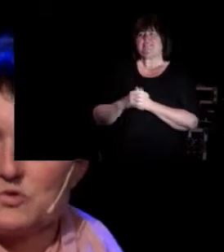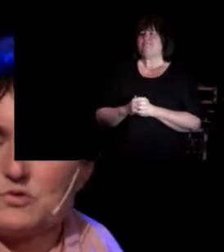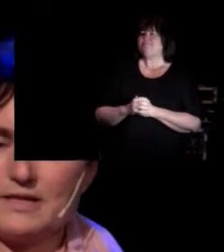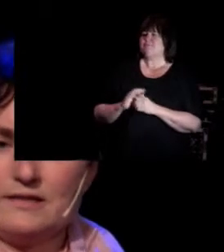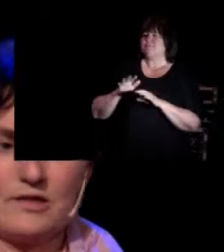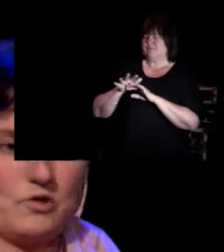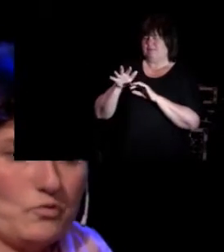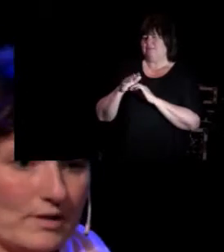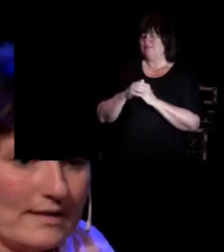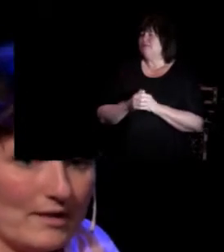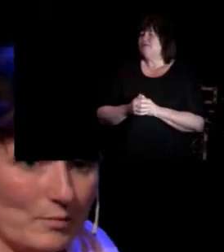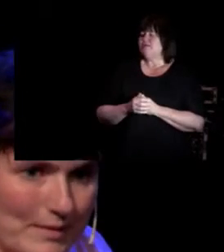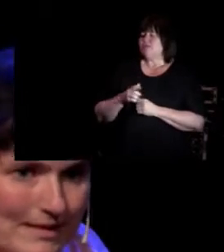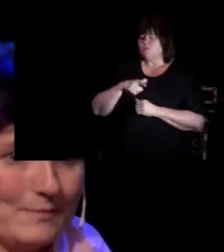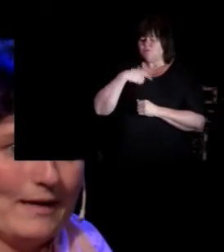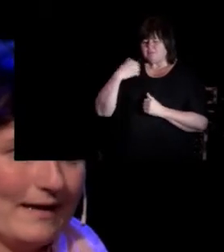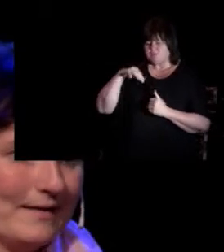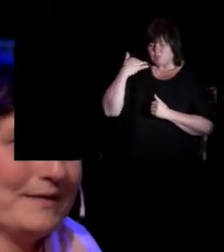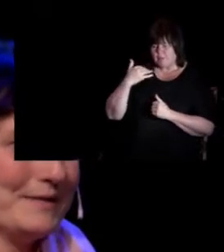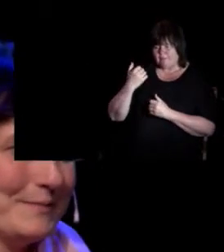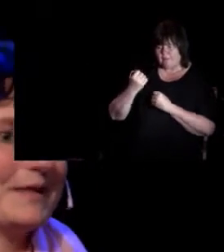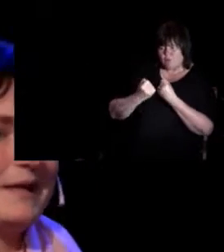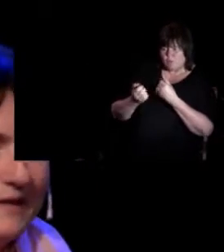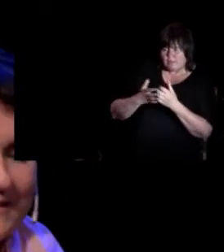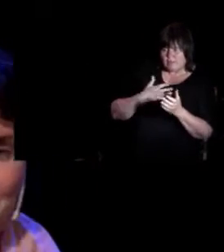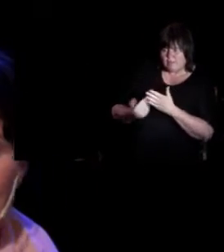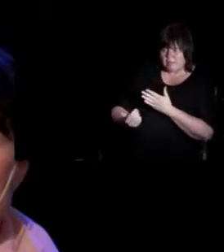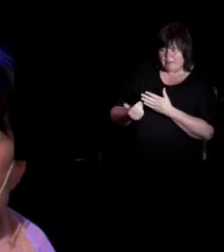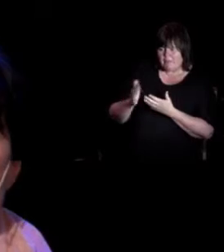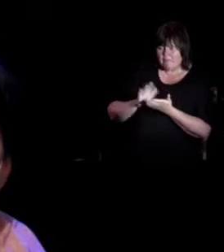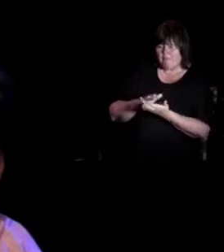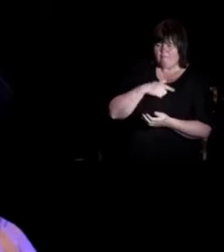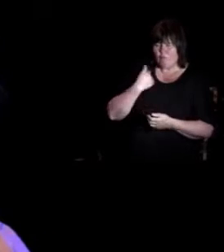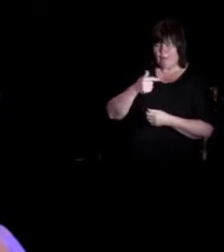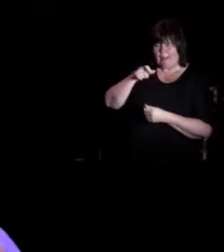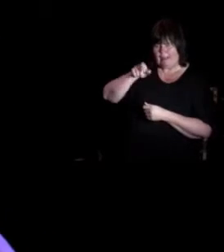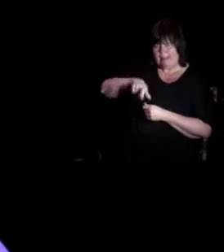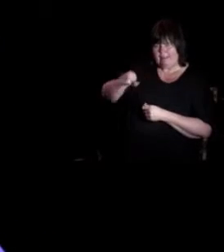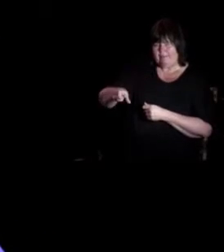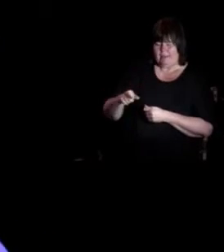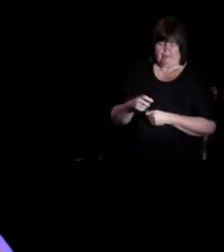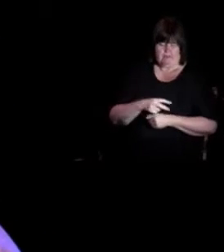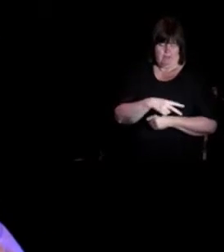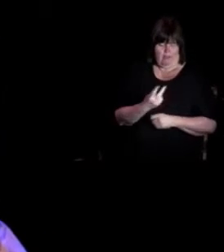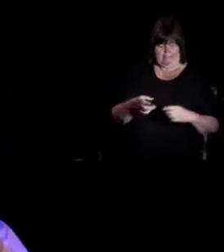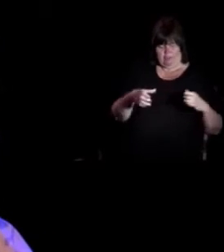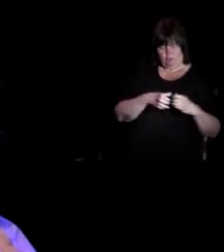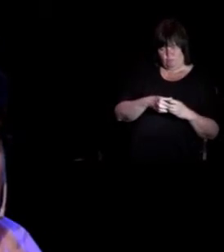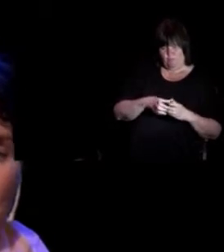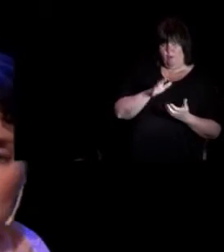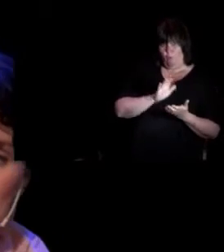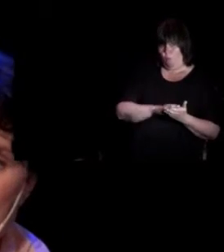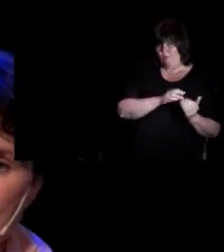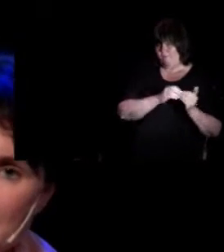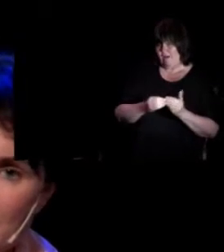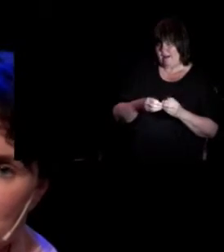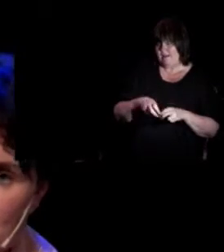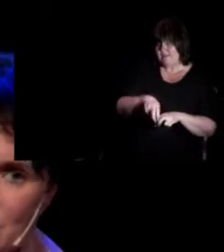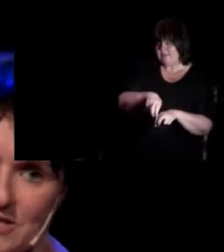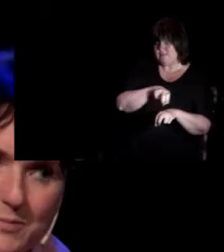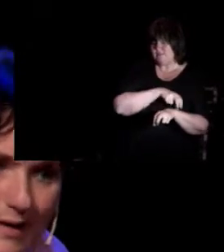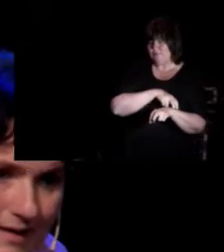vi som studenter gjorde terapi med klientene våre, så satt de andre i gruppa og veilederen bak et sånn